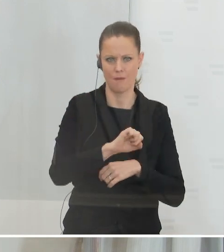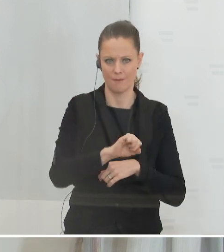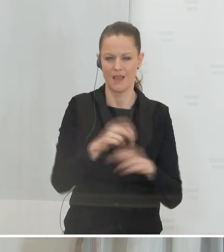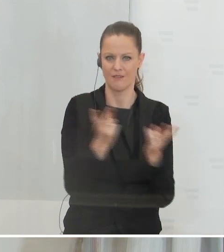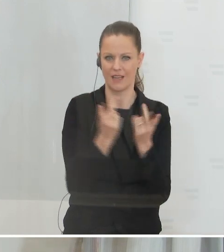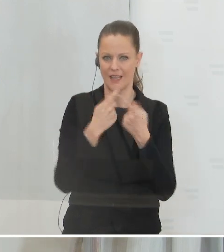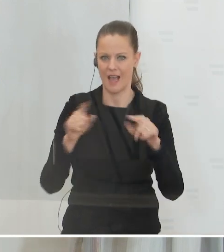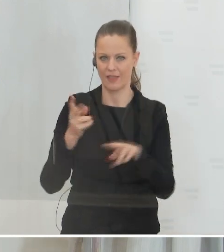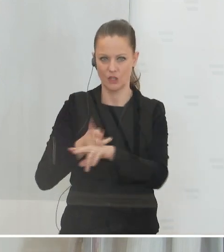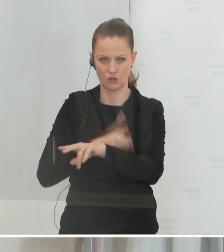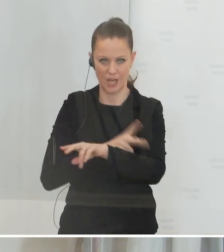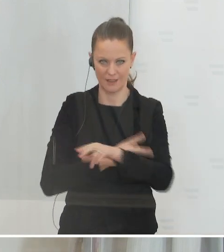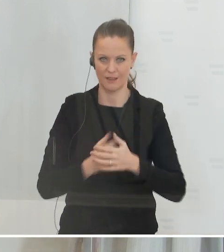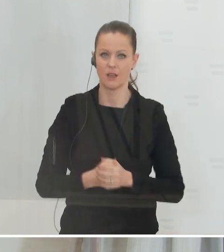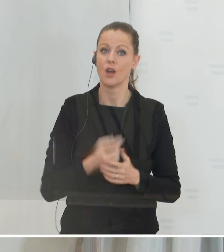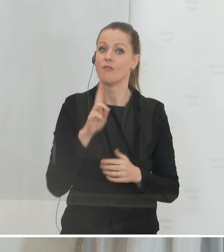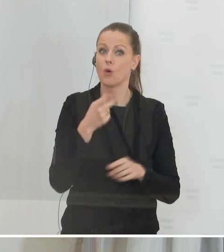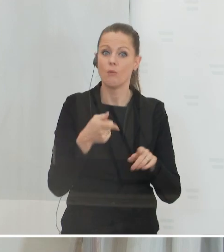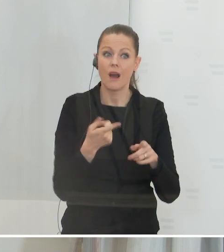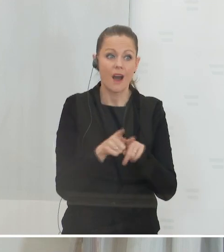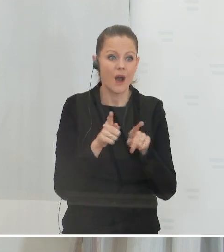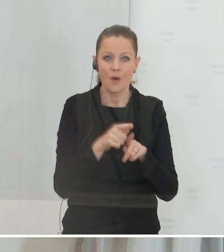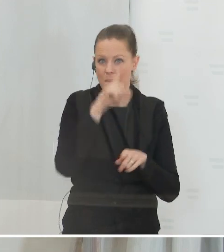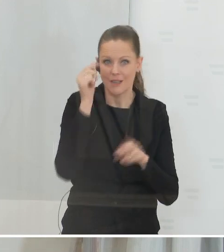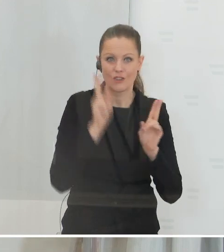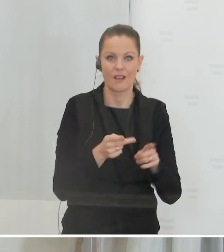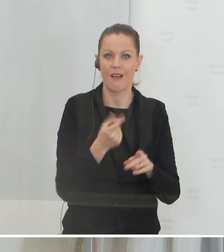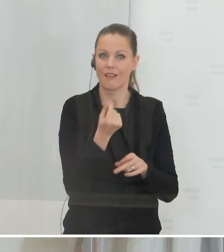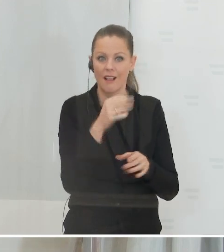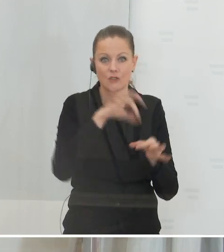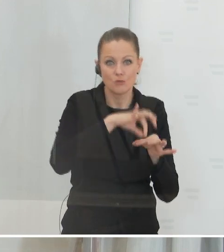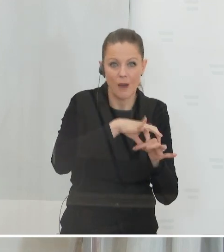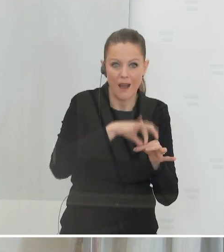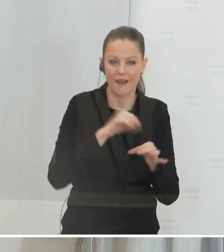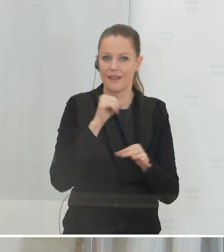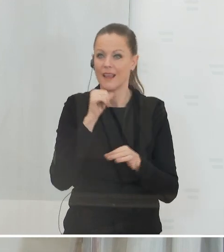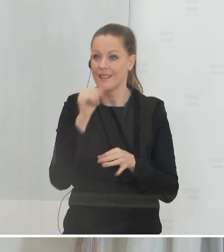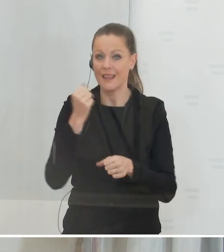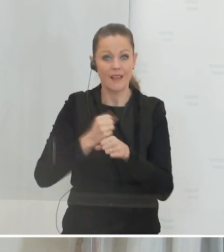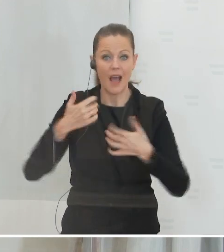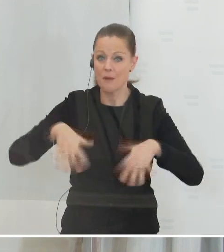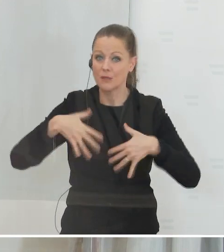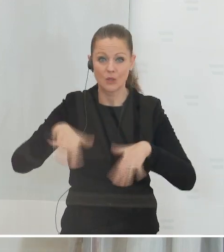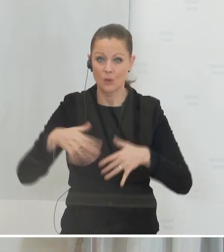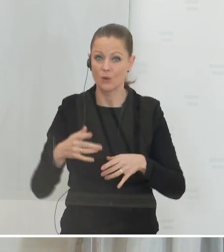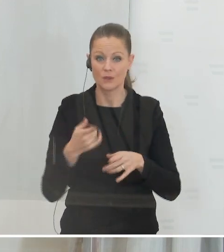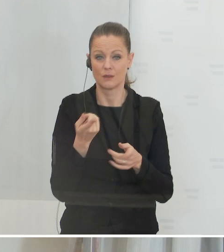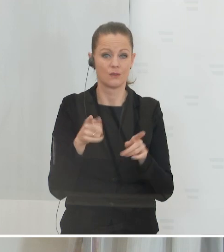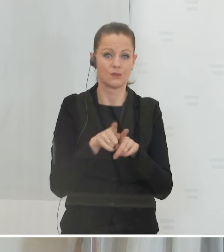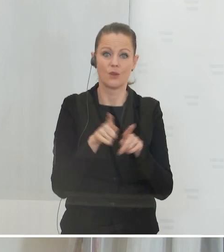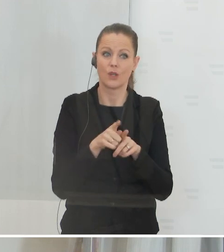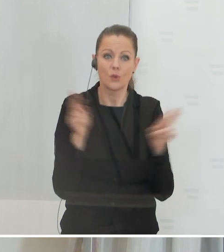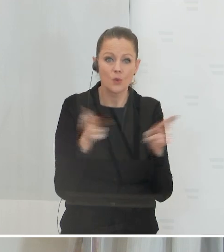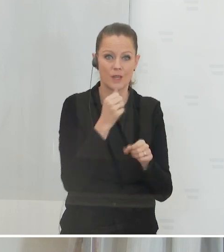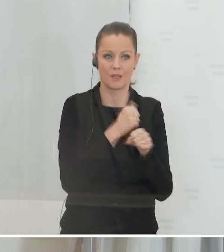Staaten, weil Menschen natürlich Geld sparen konnten, weil sie nicht in Arbeitslosigkeit waren, sondern in Kurzarbeit und damit das Geld auch ausgeben konnten, wenn die